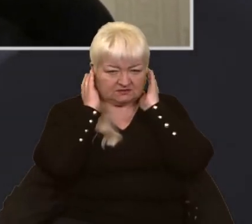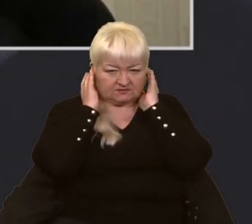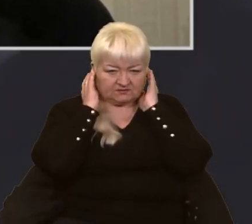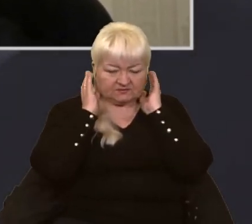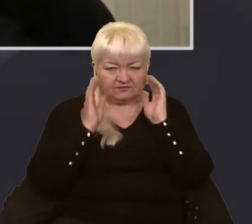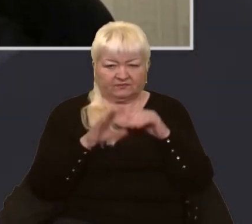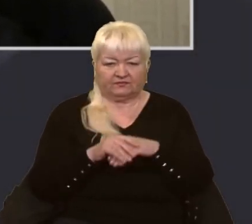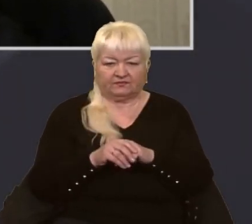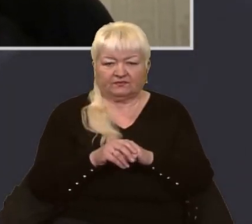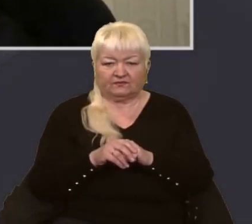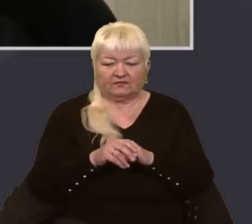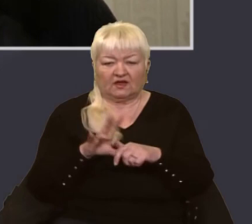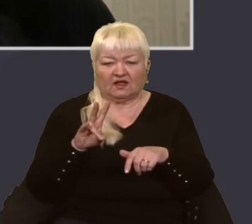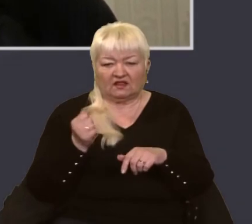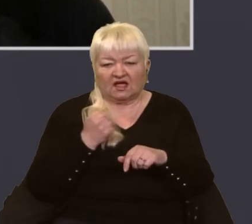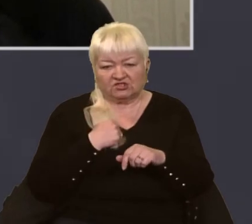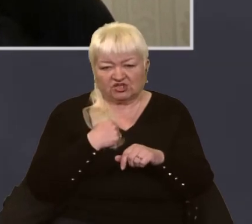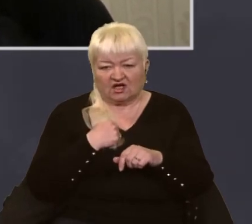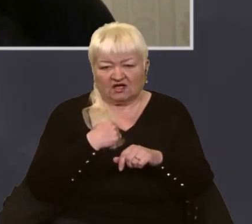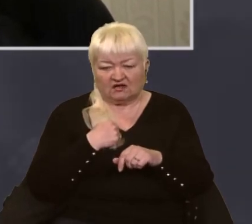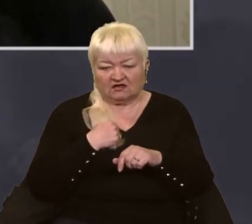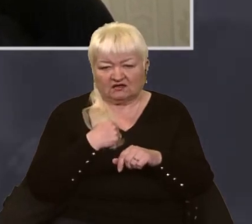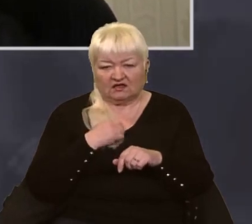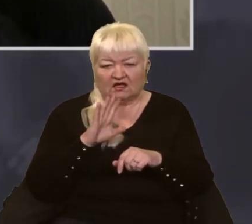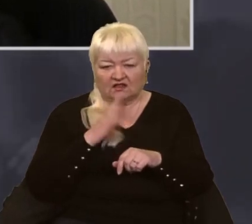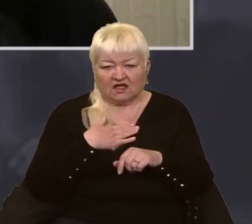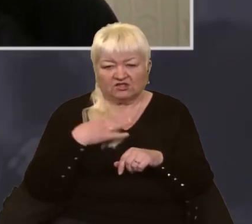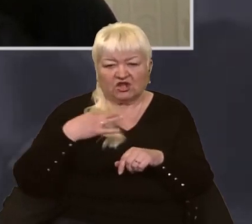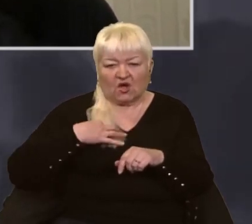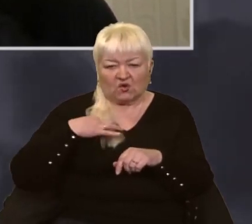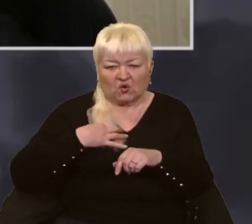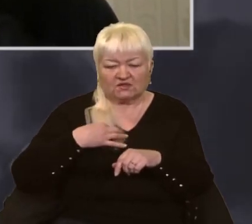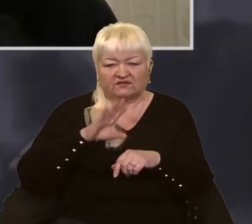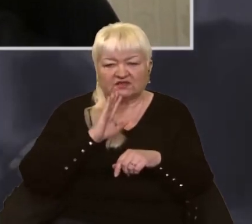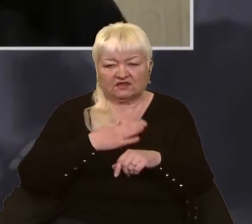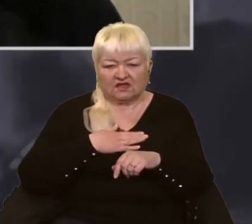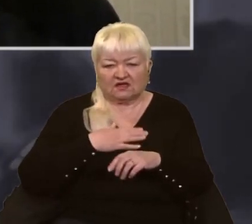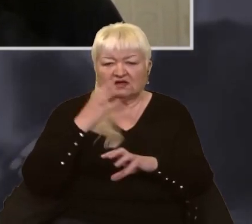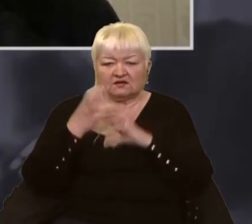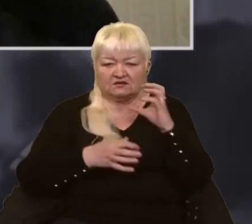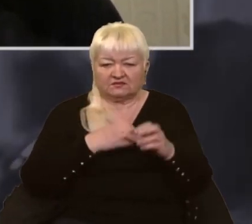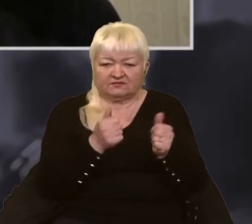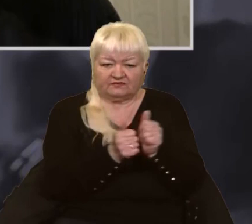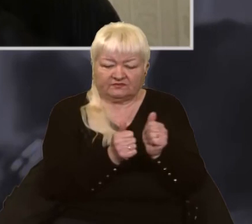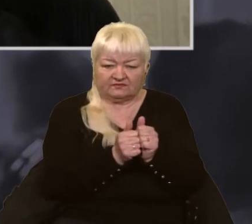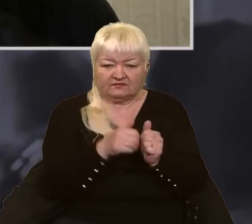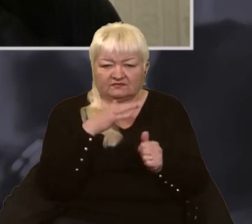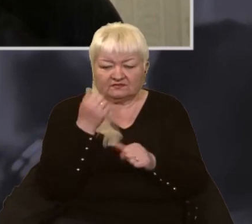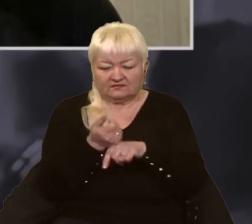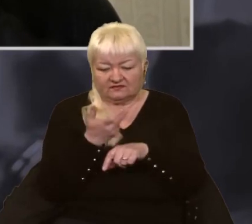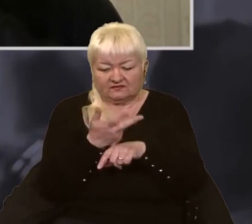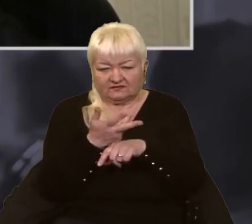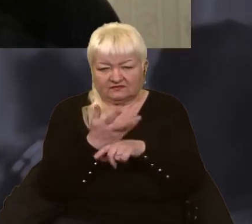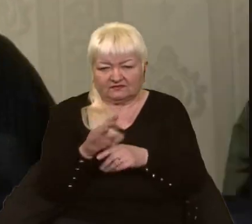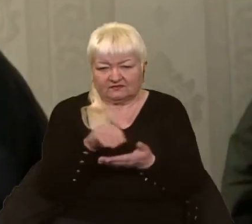Абсолютно ні. На превеликий жаль і наші розвідки, і наші міжнародні партнери неодноразово наголошували на